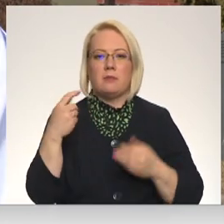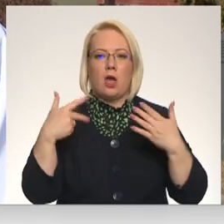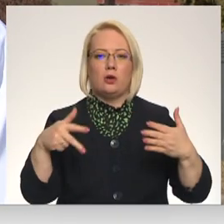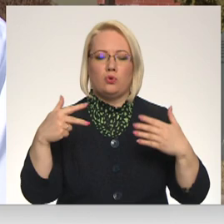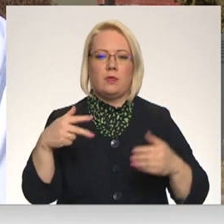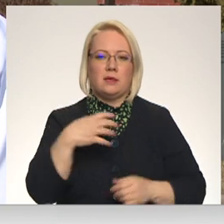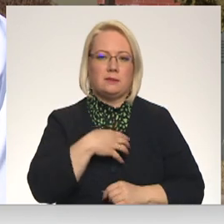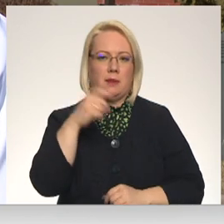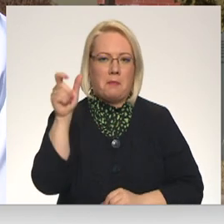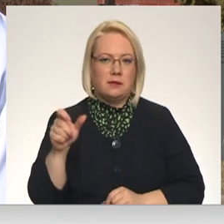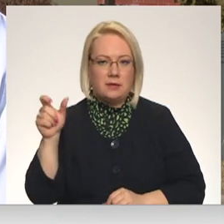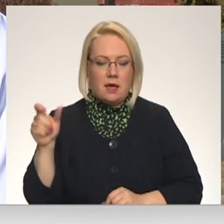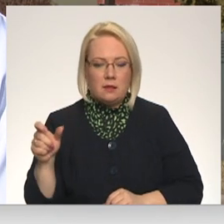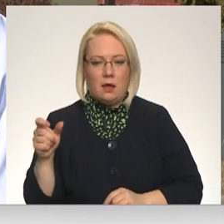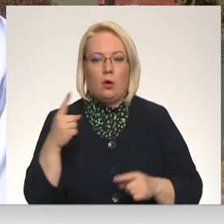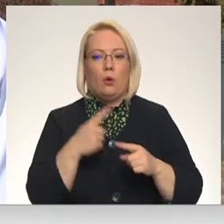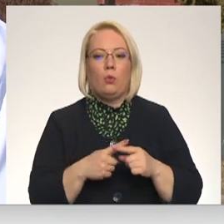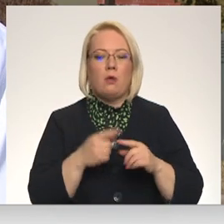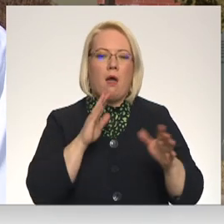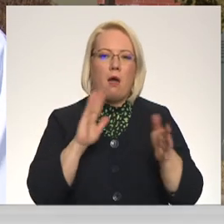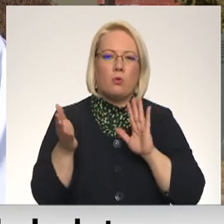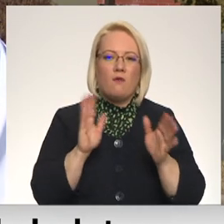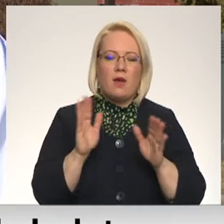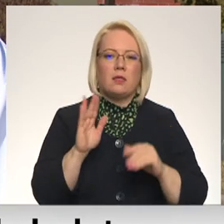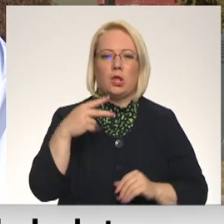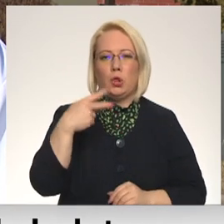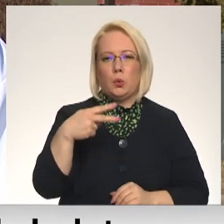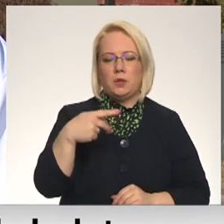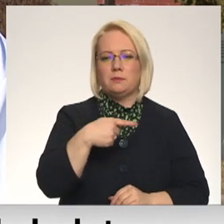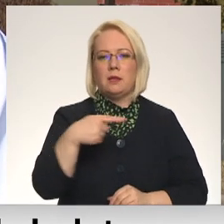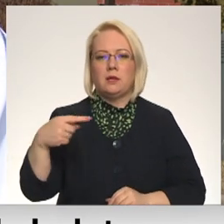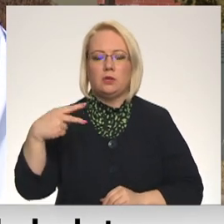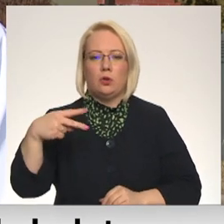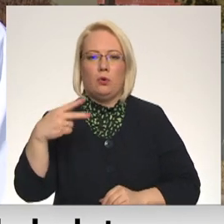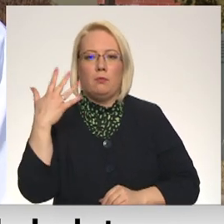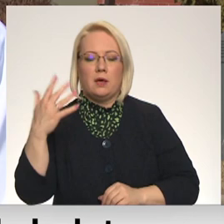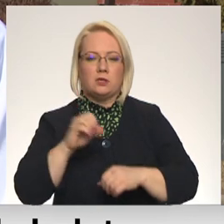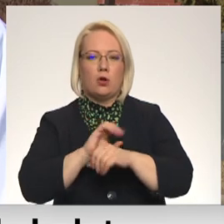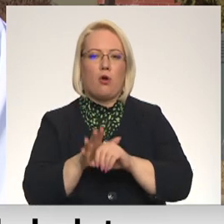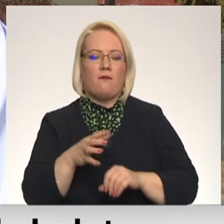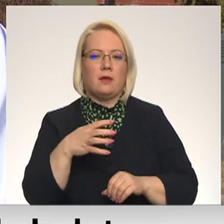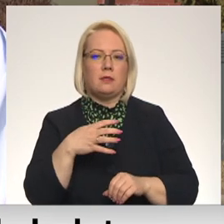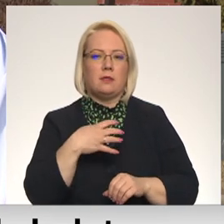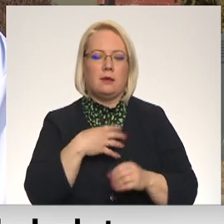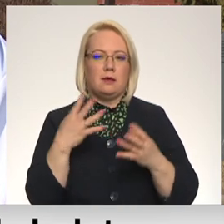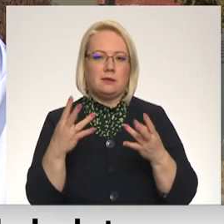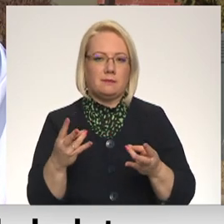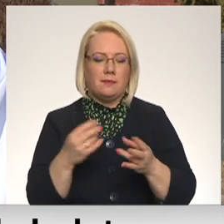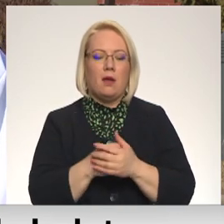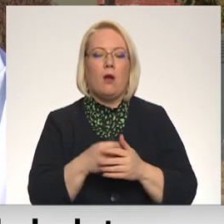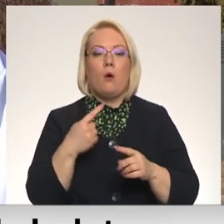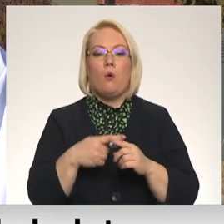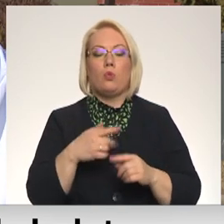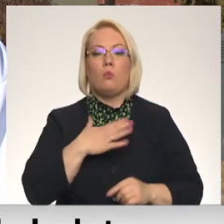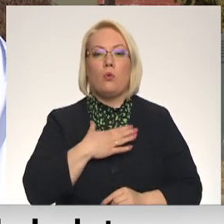un aptuveni 20 līdz 25 ir covidu infekcija. Tāpēc mums